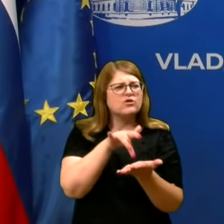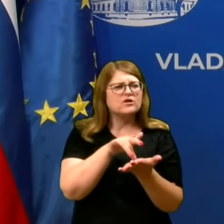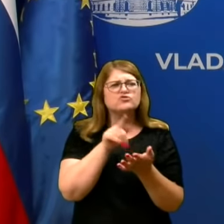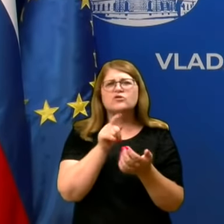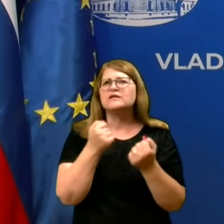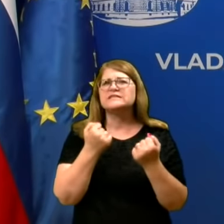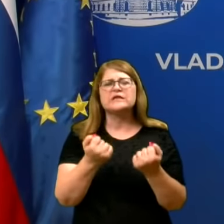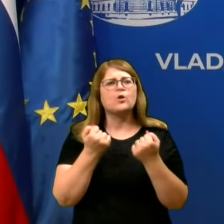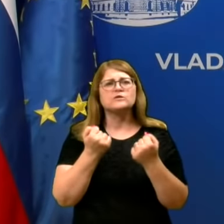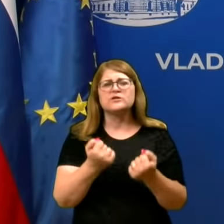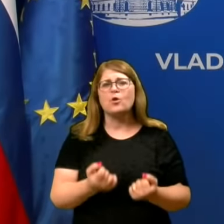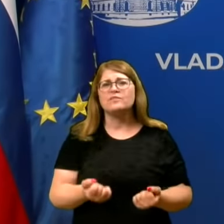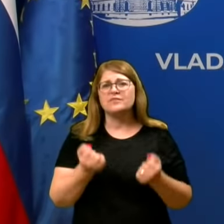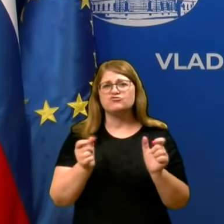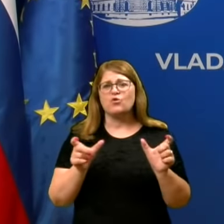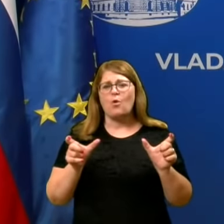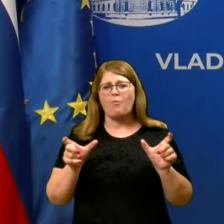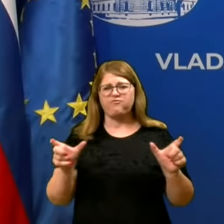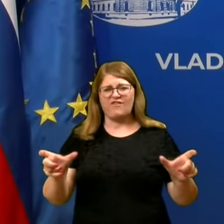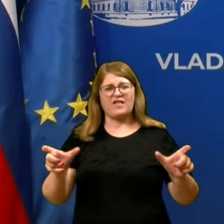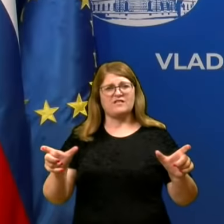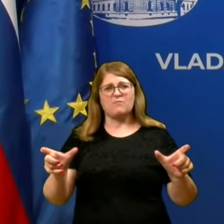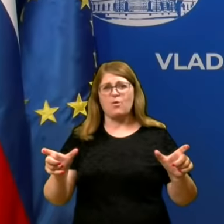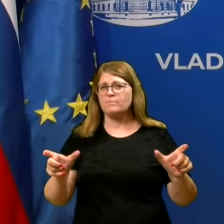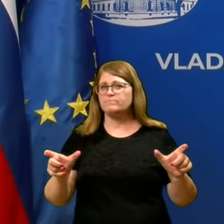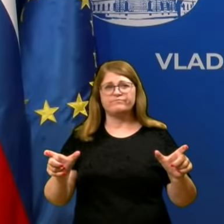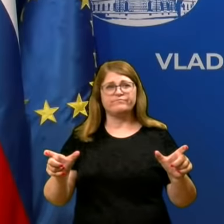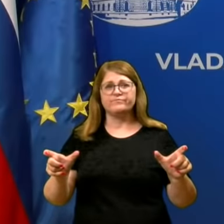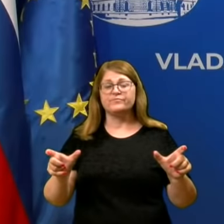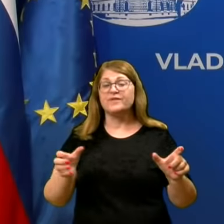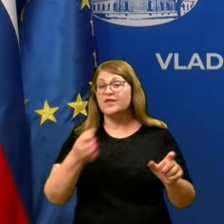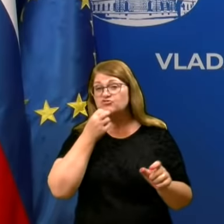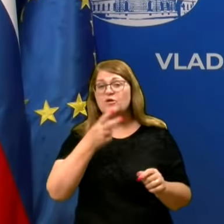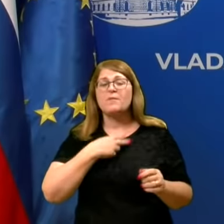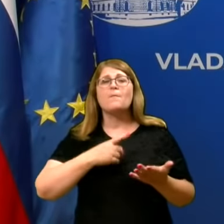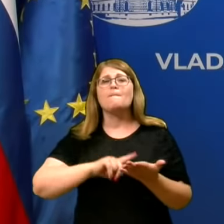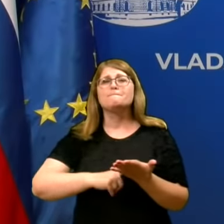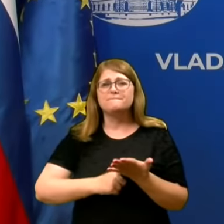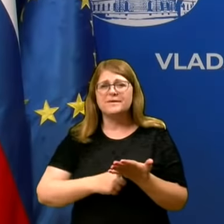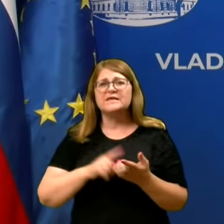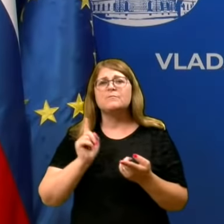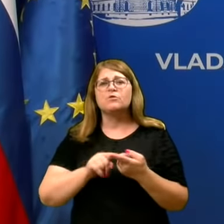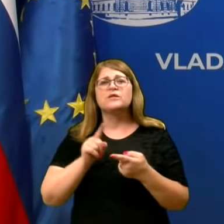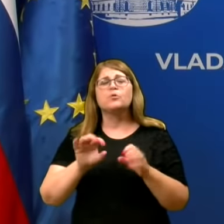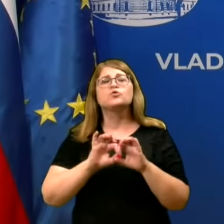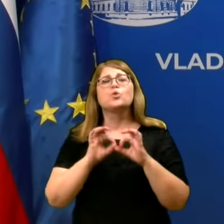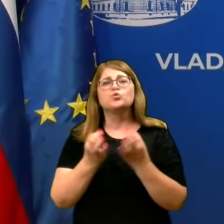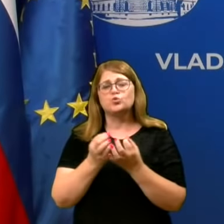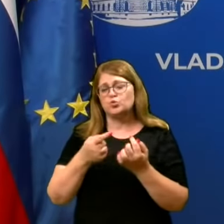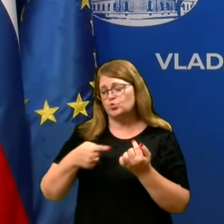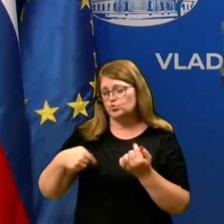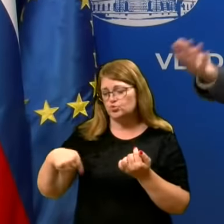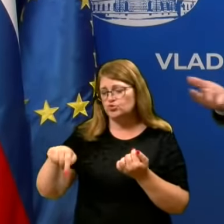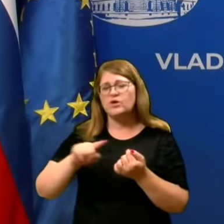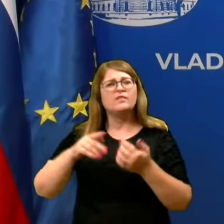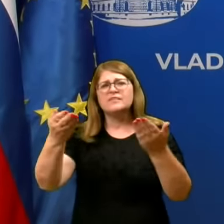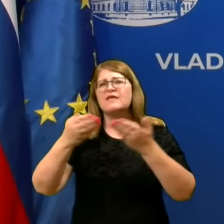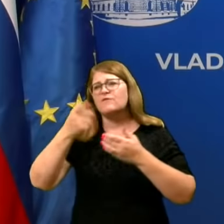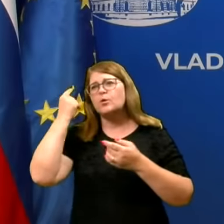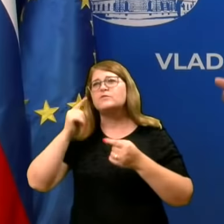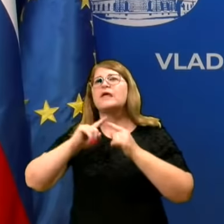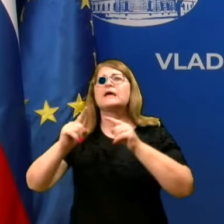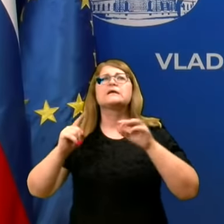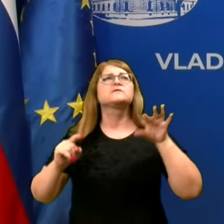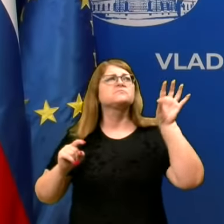ki ga zelo, zelo težko obladamo. Skratka, če imamo piknike, potem ne bo to družinski piknik. Ne vabite ljudi iz